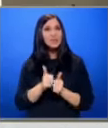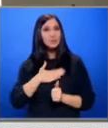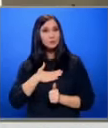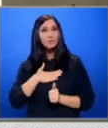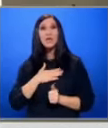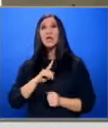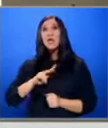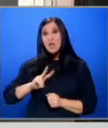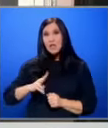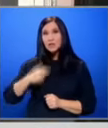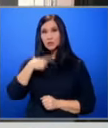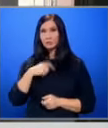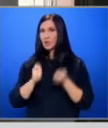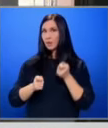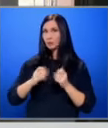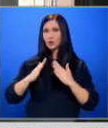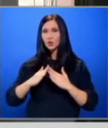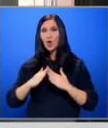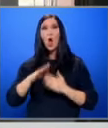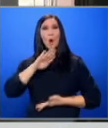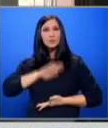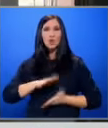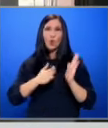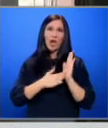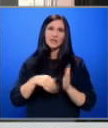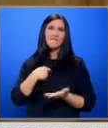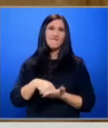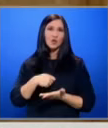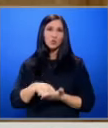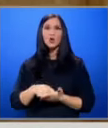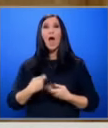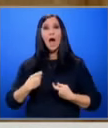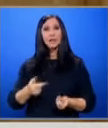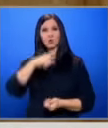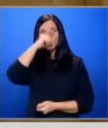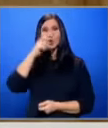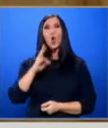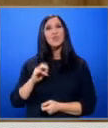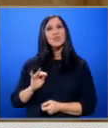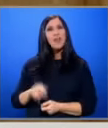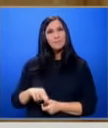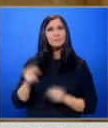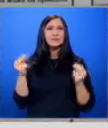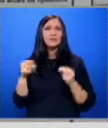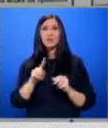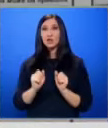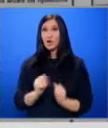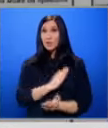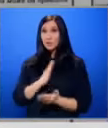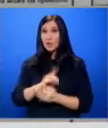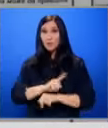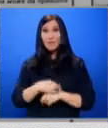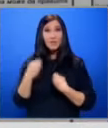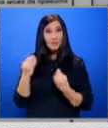жилището си Облегчението е само предоказан и с фактура разходи за труд От НАП съветват да не изчаквате последния момент да